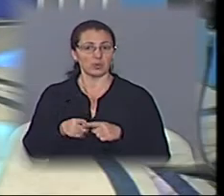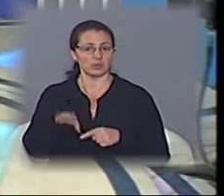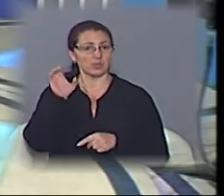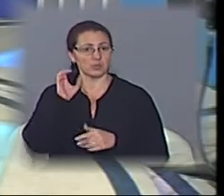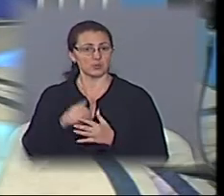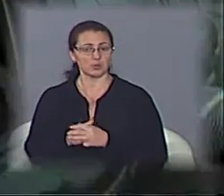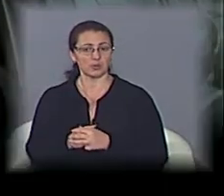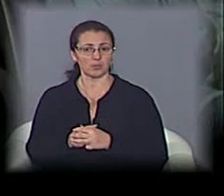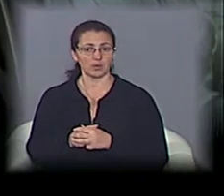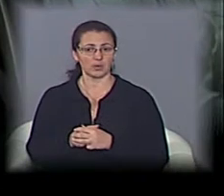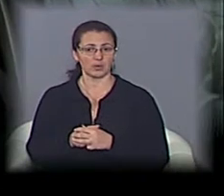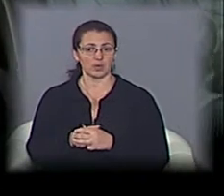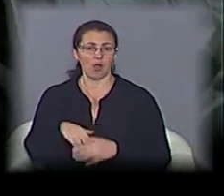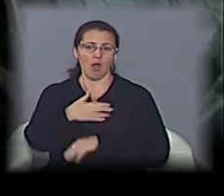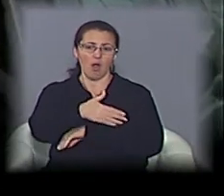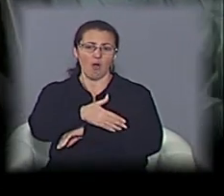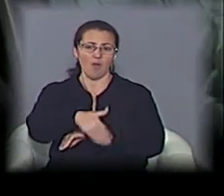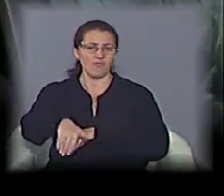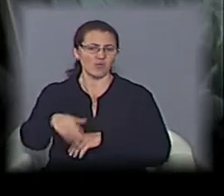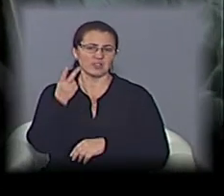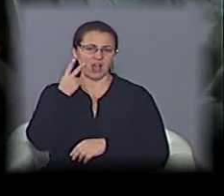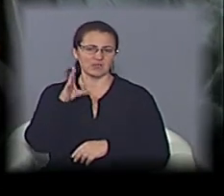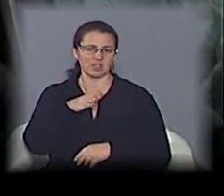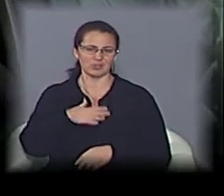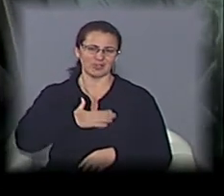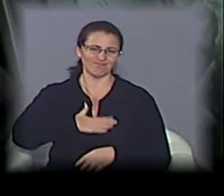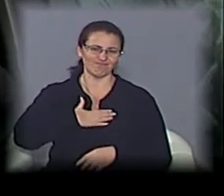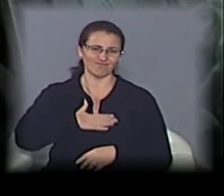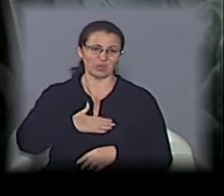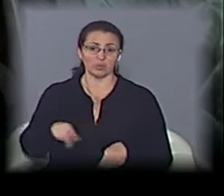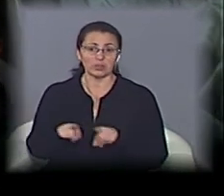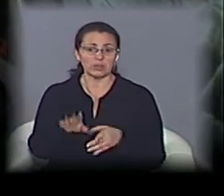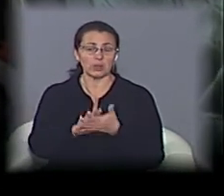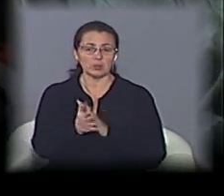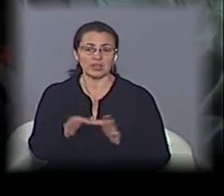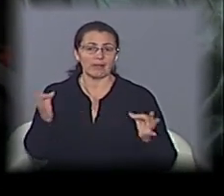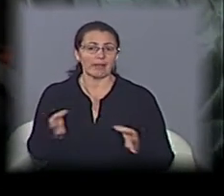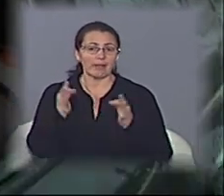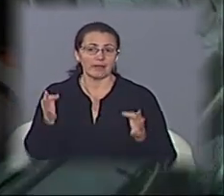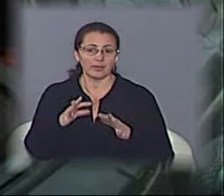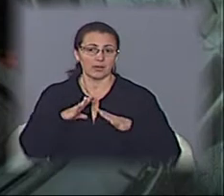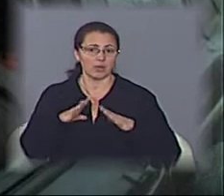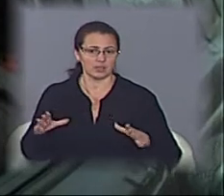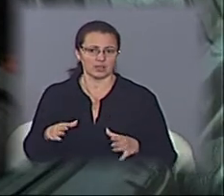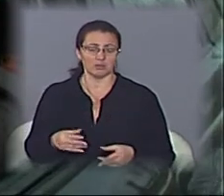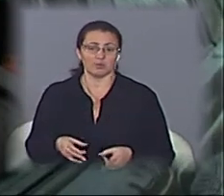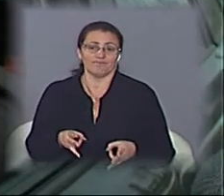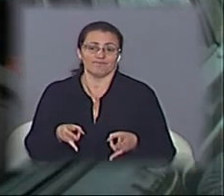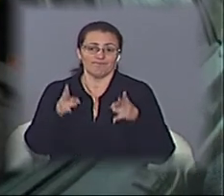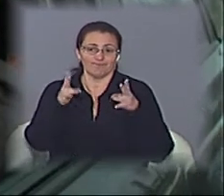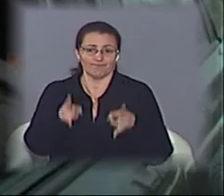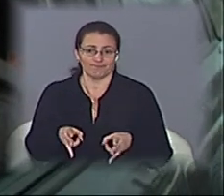Вулиця завжди була не дуже, але в такому стані вона ще не була ніколи. Тобто настільки запущеною, настільки вбитою.